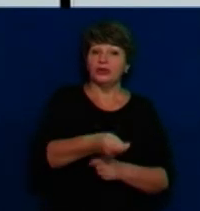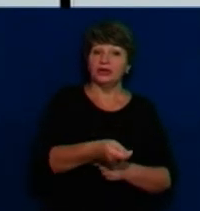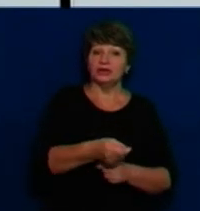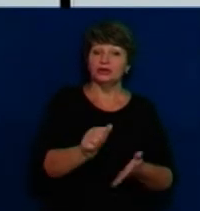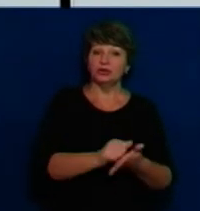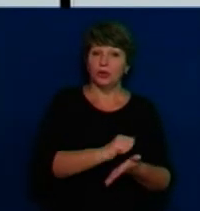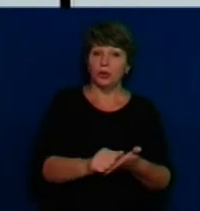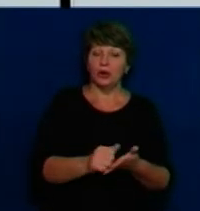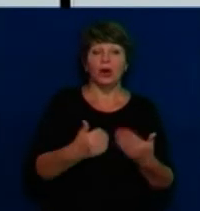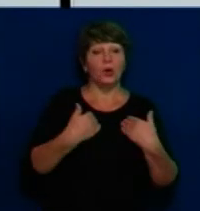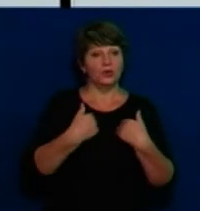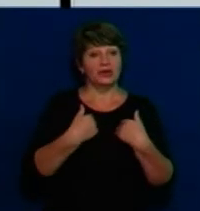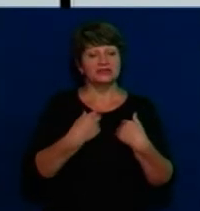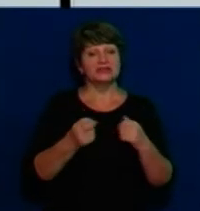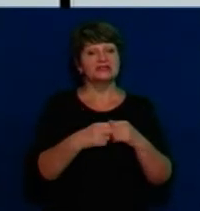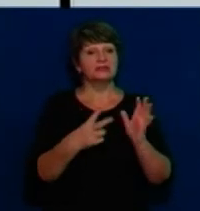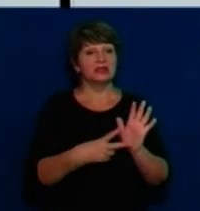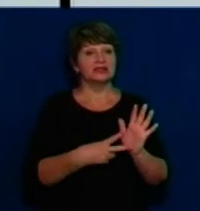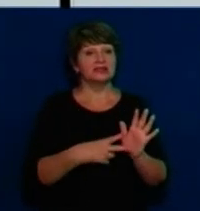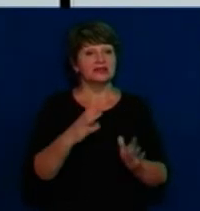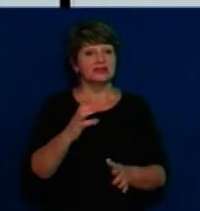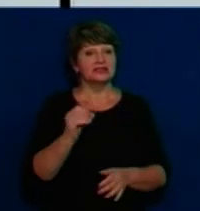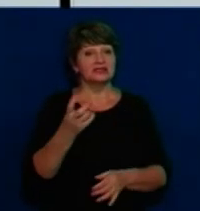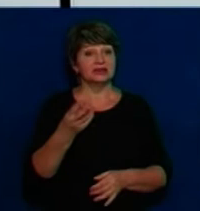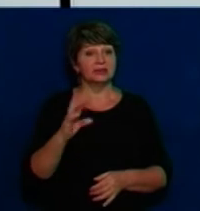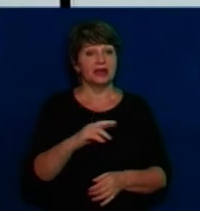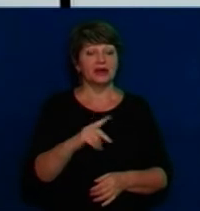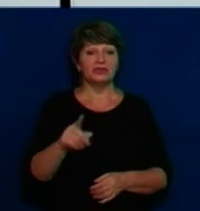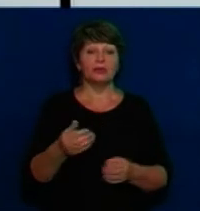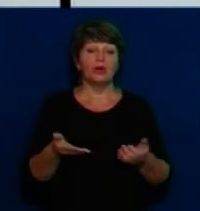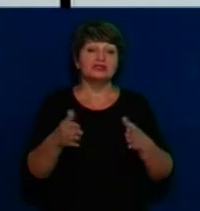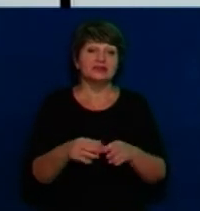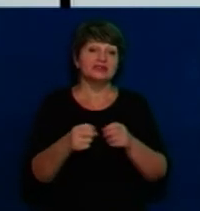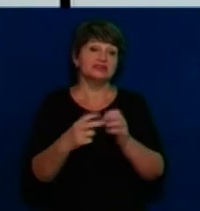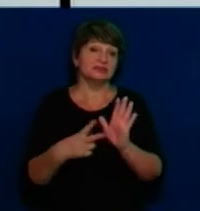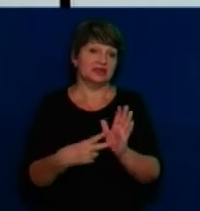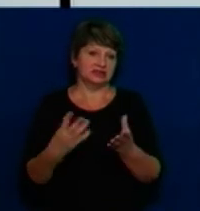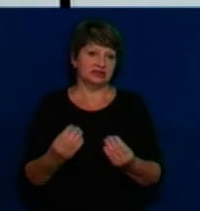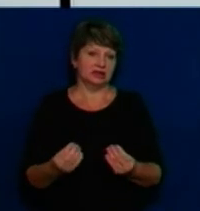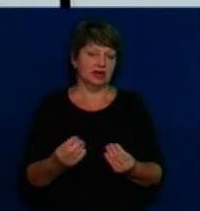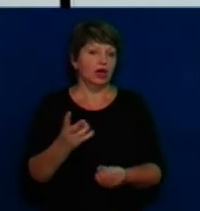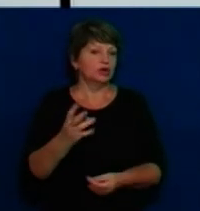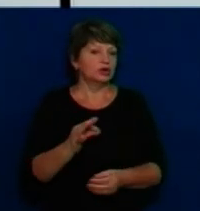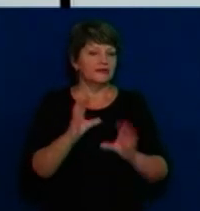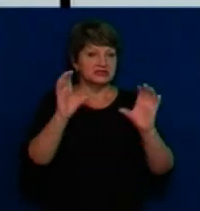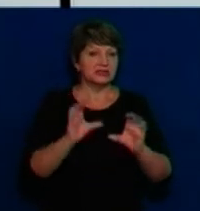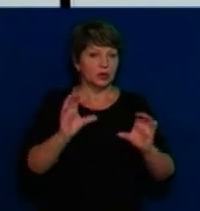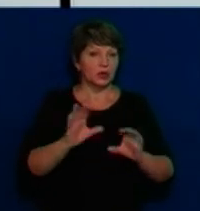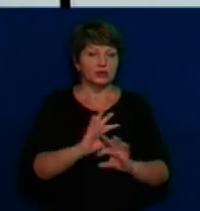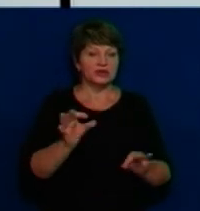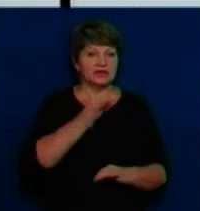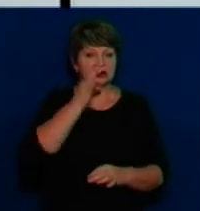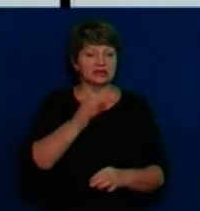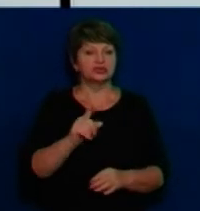серпня, а там отримали 17 робочих днів. Але в законі не сказано, що не можна було робити